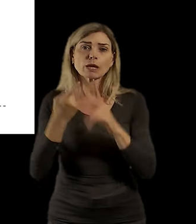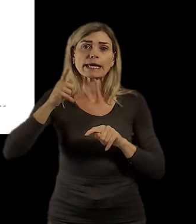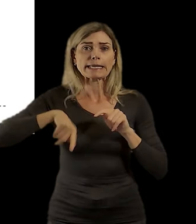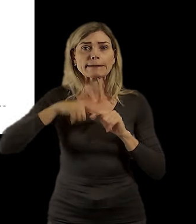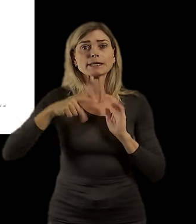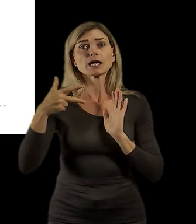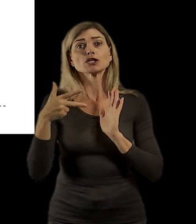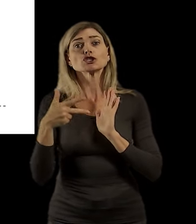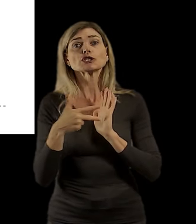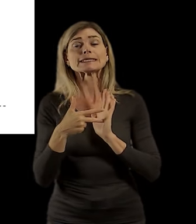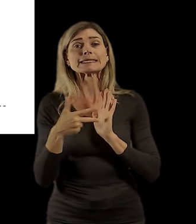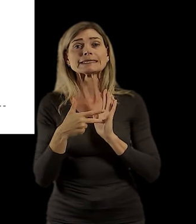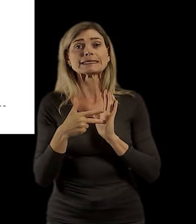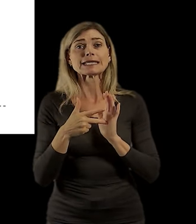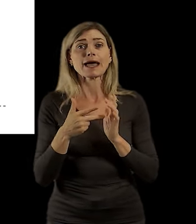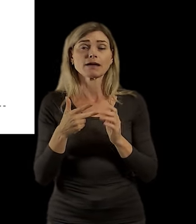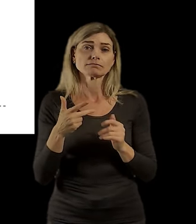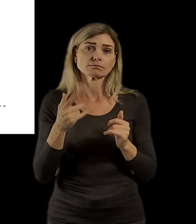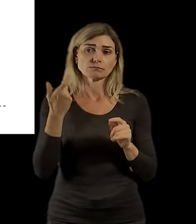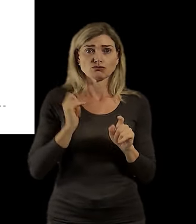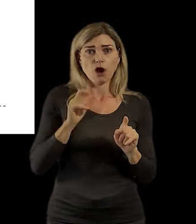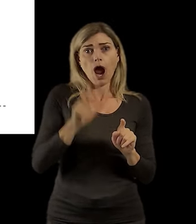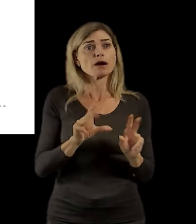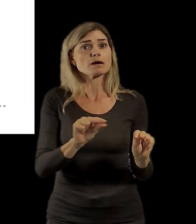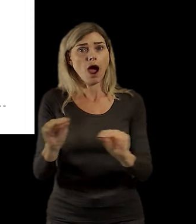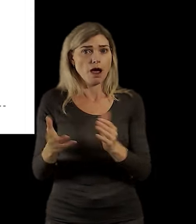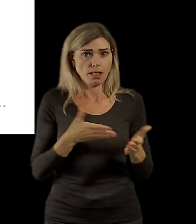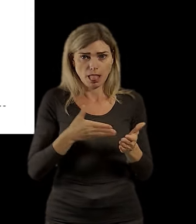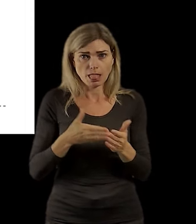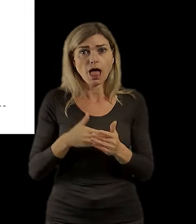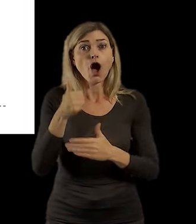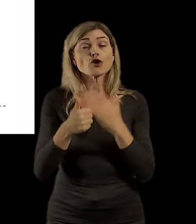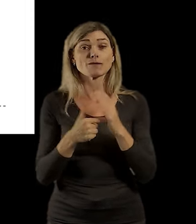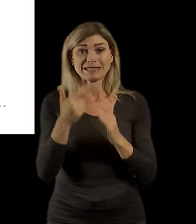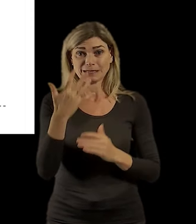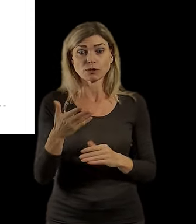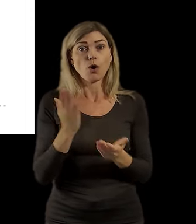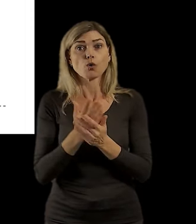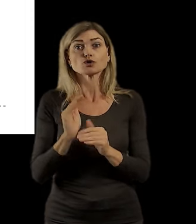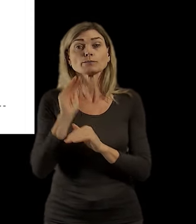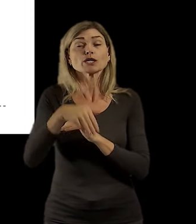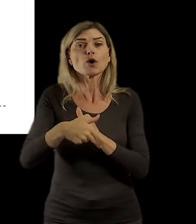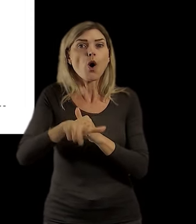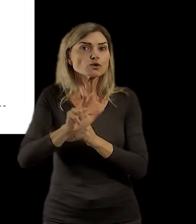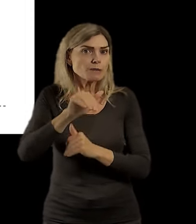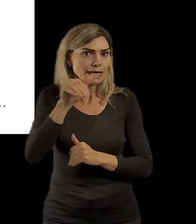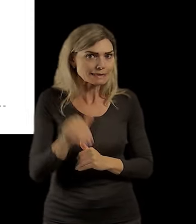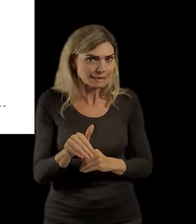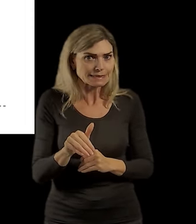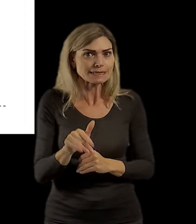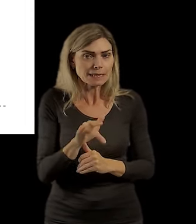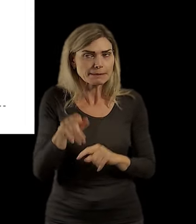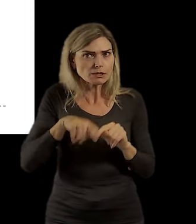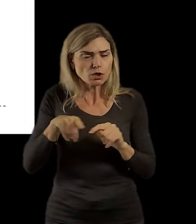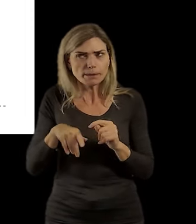míst a v roce 2050 už by to mohlo být přes 18 000 míst. Tady je ale důležité